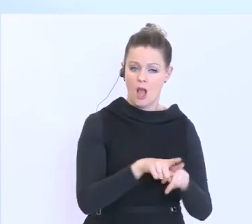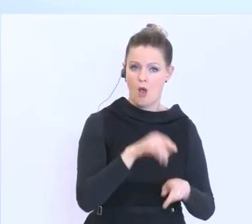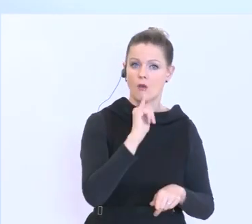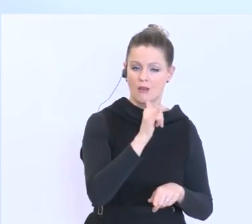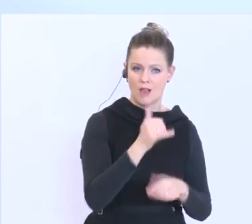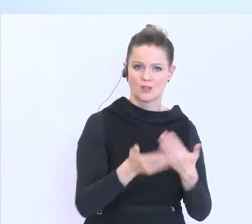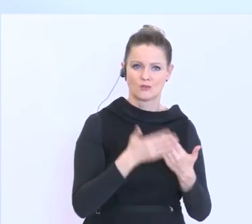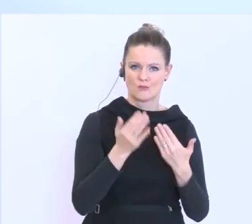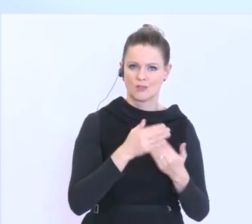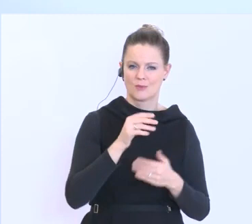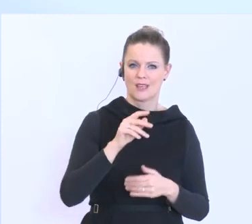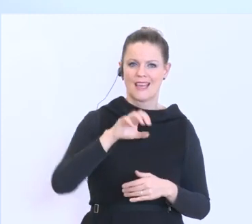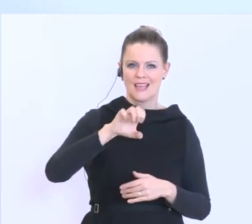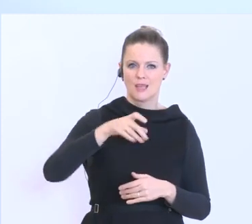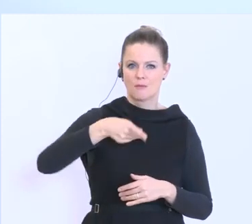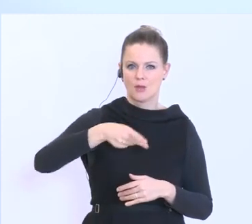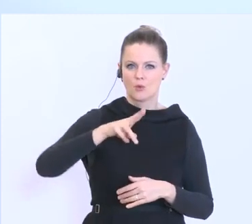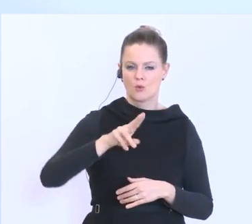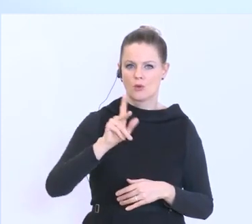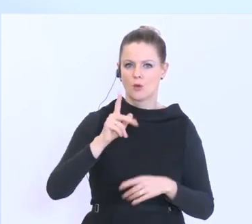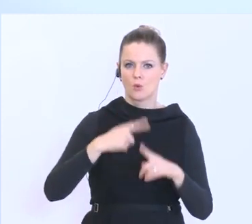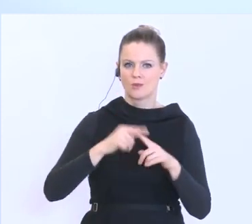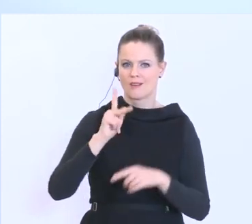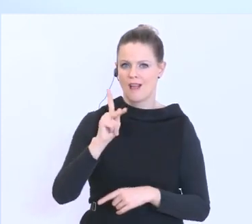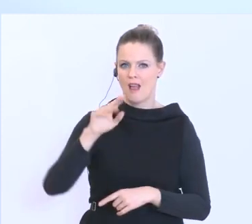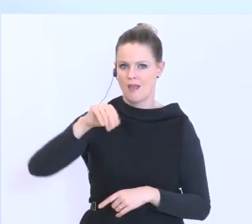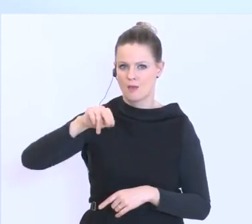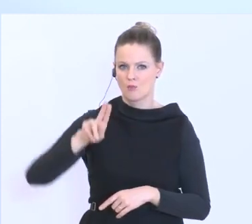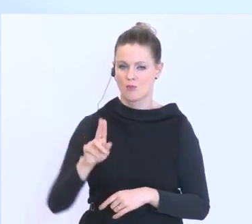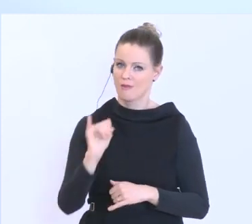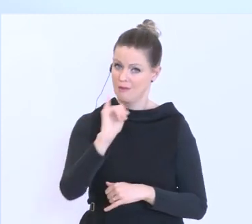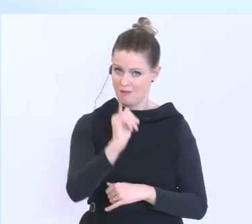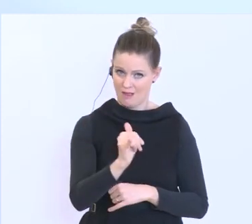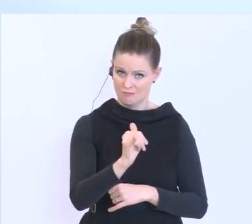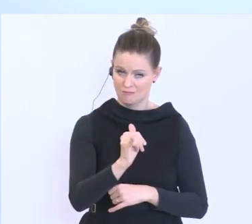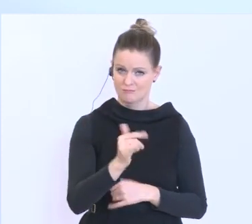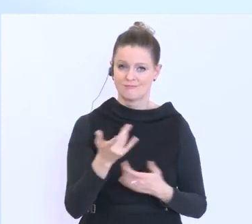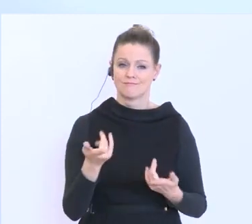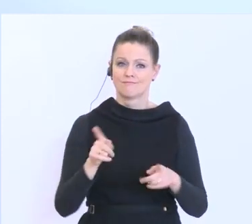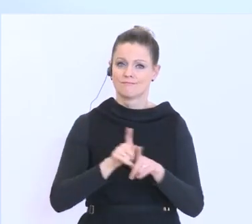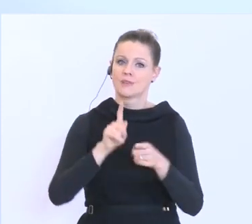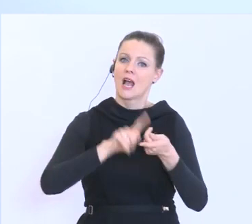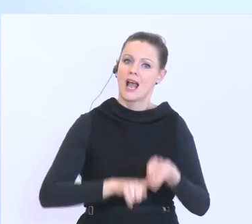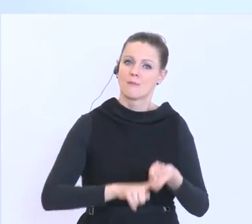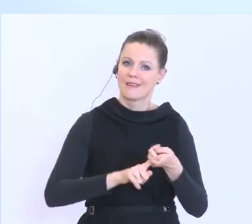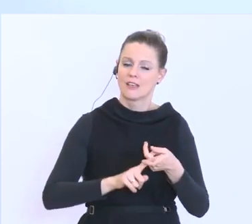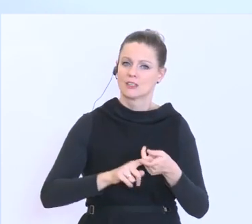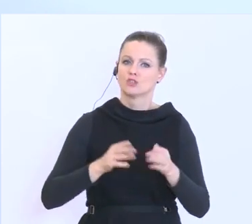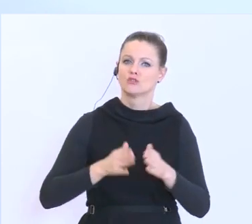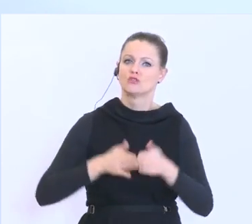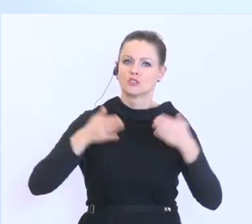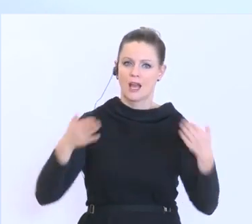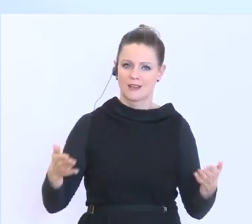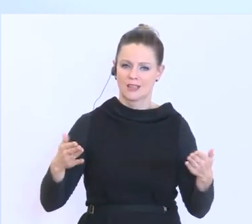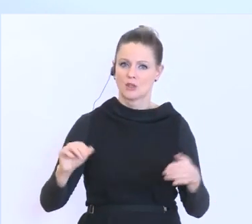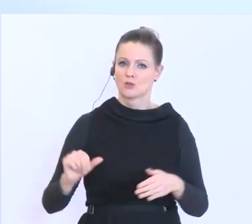wie beispielsweise KMUs und EPUs. Das richtet sich natürlich entsprechend nach den Schaden. Also zuerst